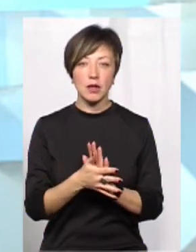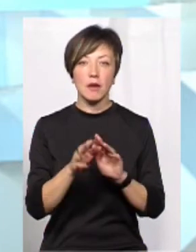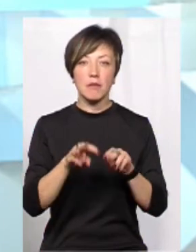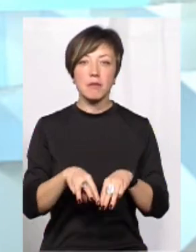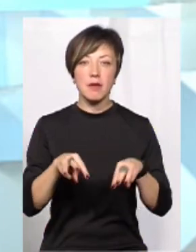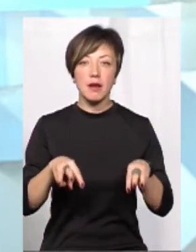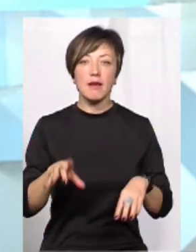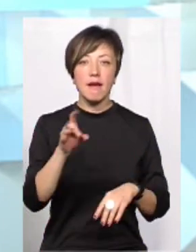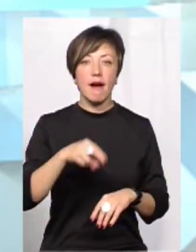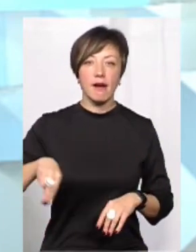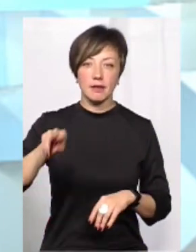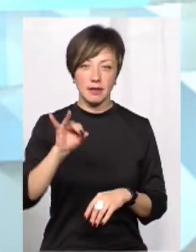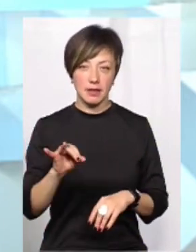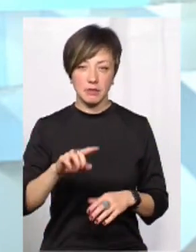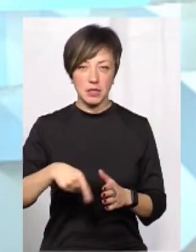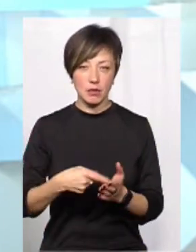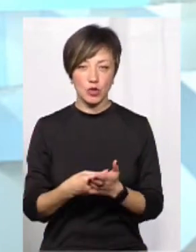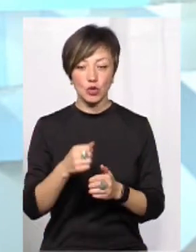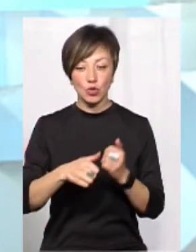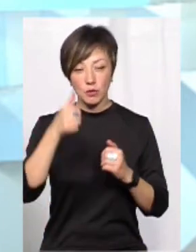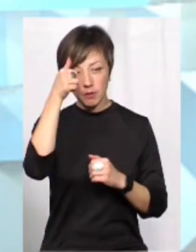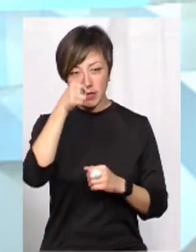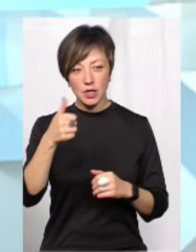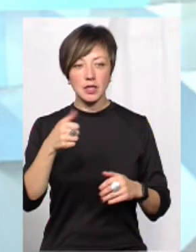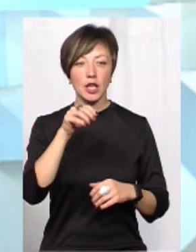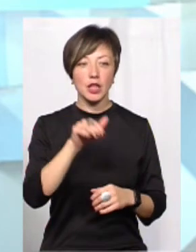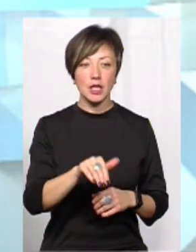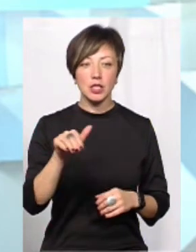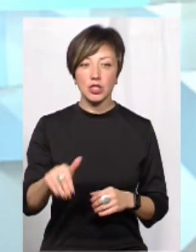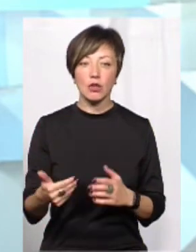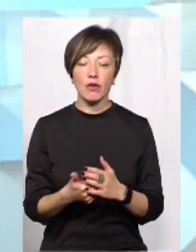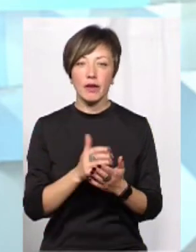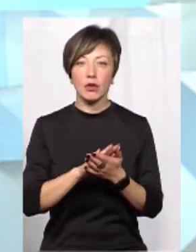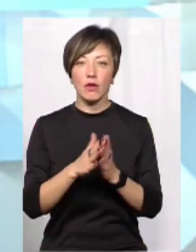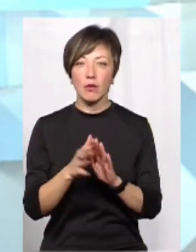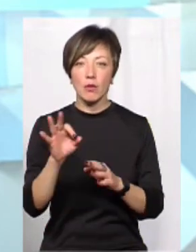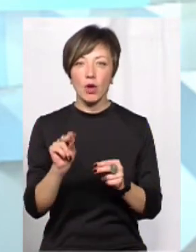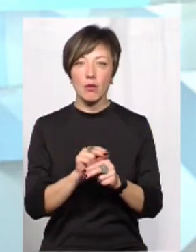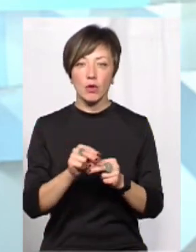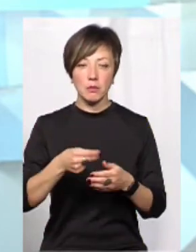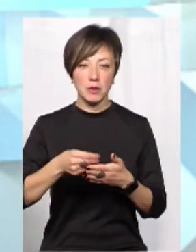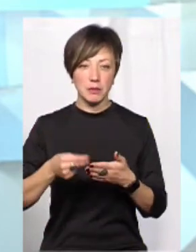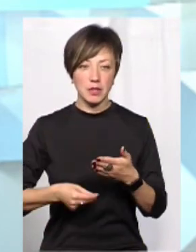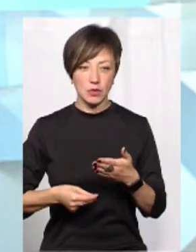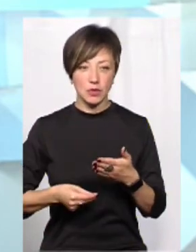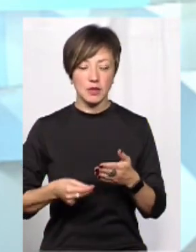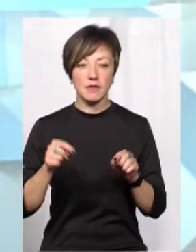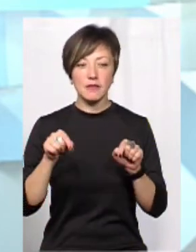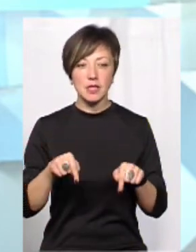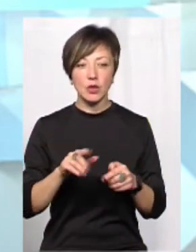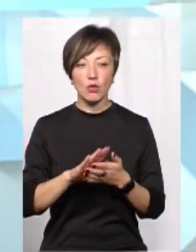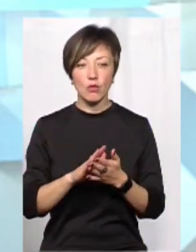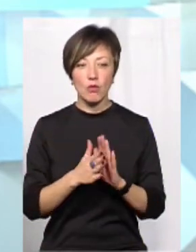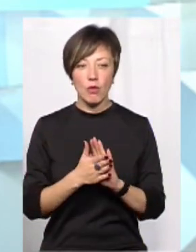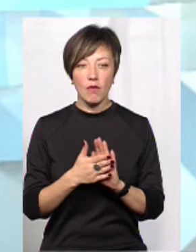мільярди з міських бюджетів. Щомісяця тисячі нових договорів про ремонти підписуються. В цих